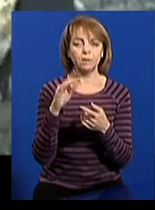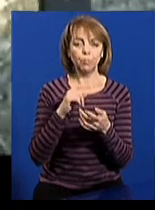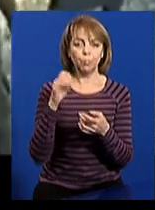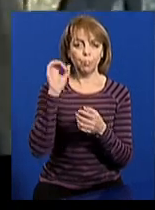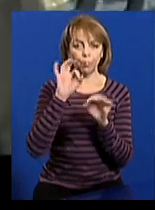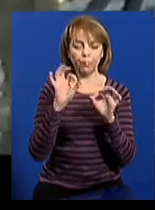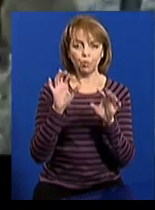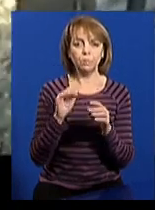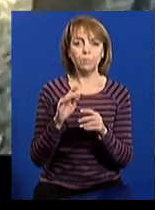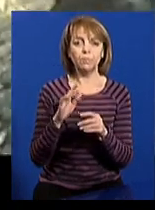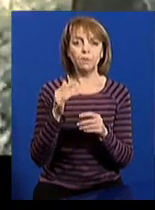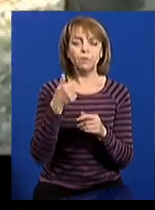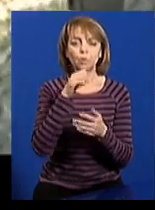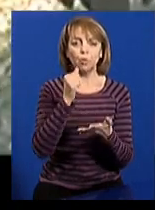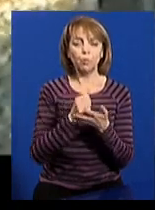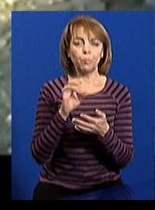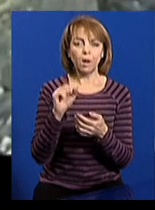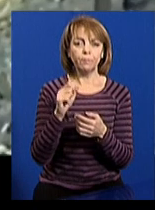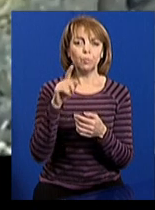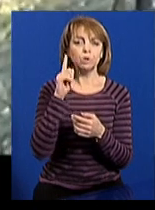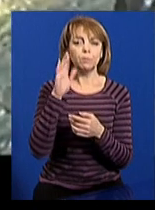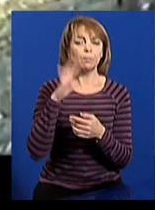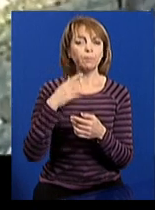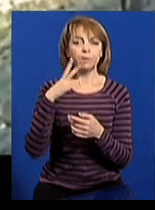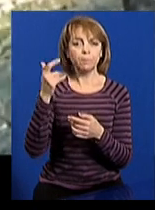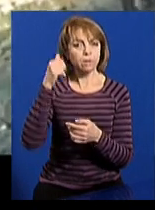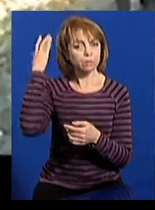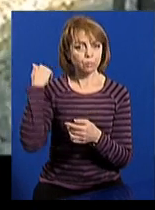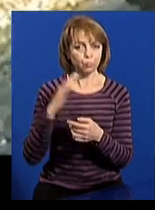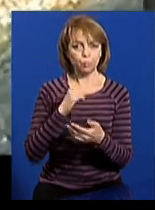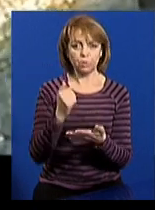'ятний знак воїнам УПА встановили у Молодіжному парку 25 років тому.